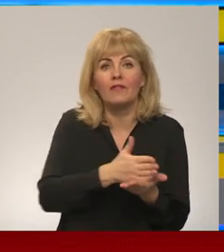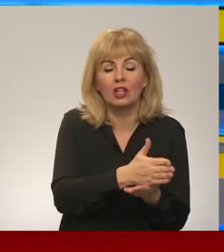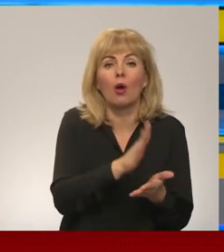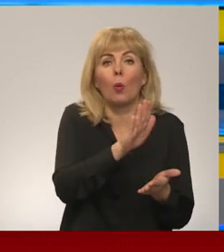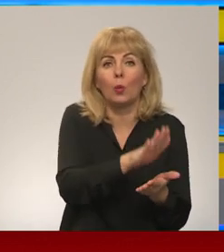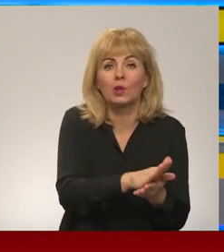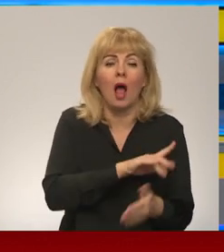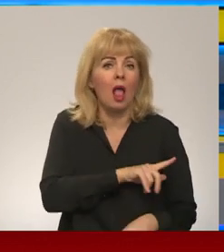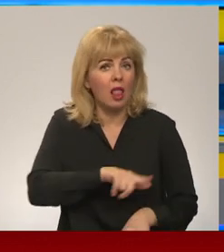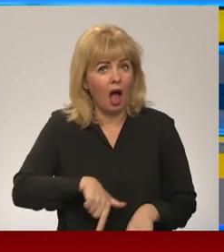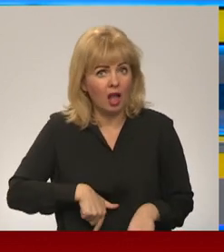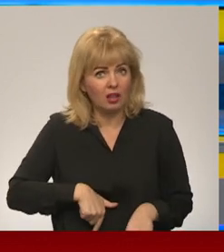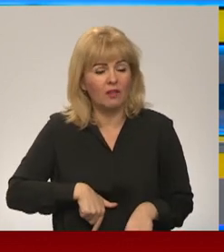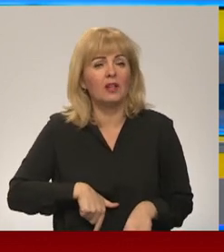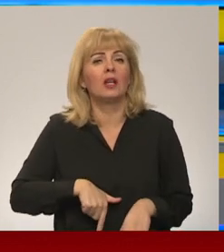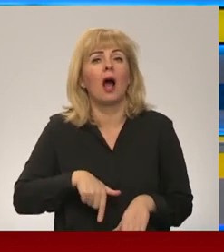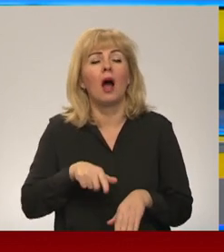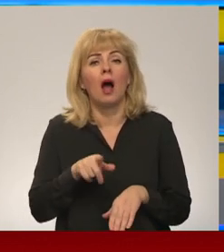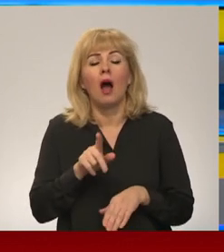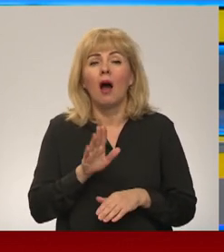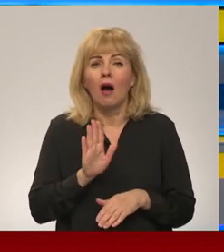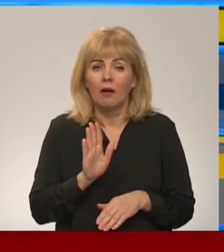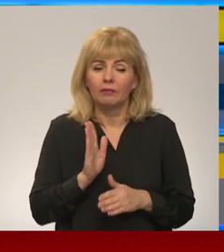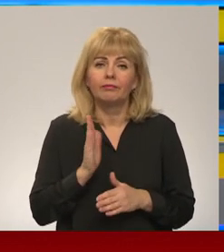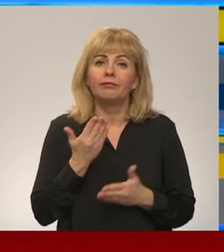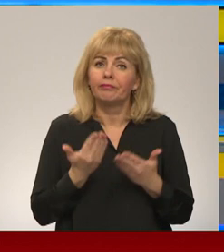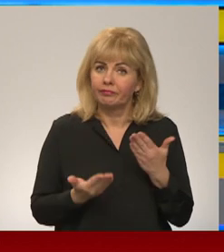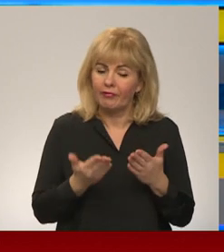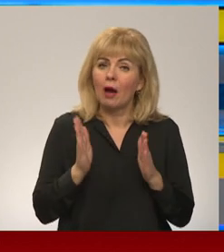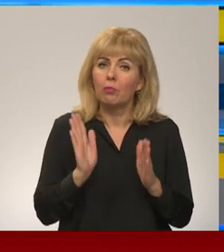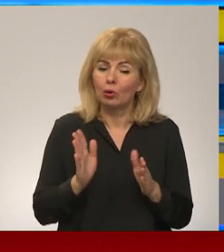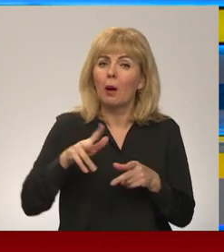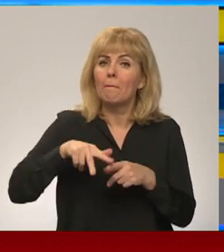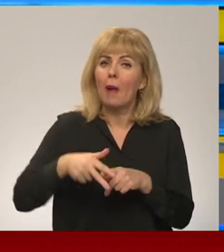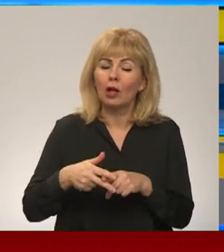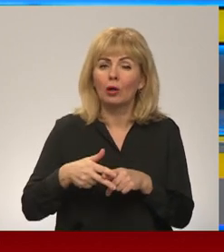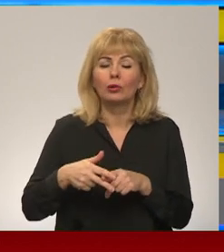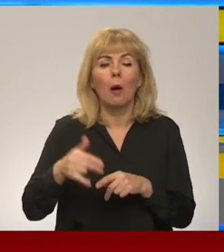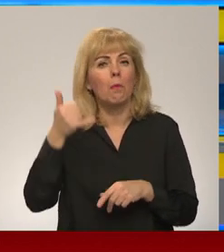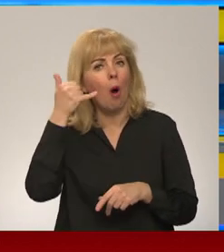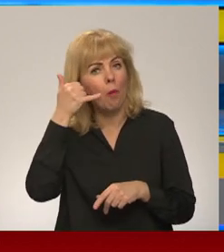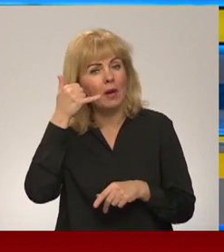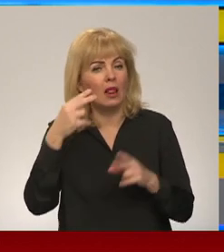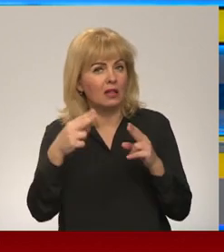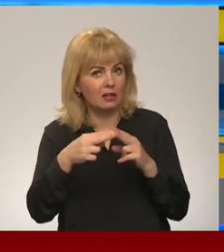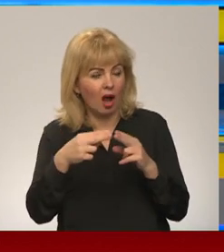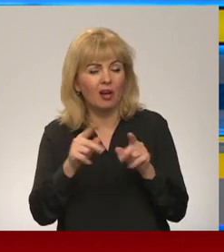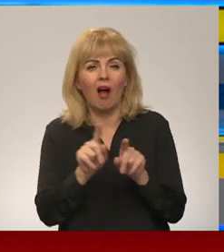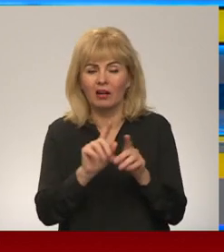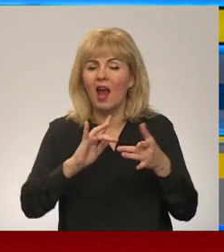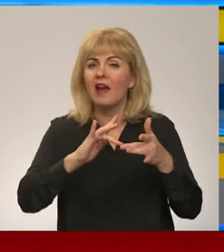Latviju. Ir jārēķinās, ka var būt pārtraukti mobilētelefonu sakari, arī internets sakari.